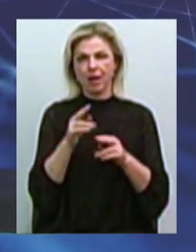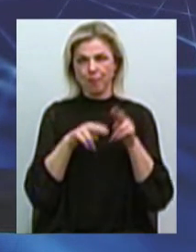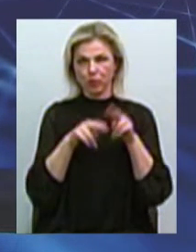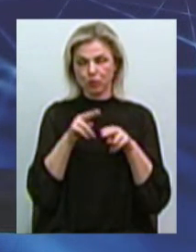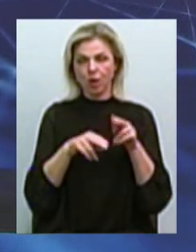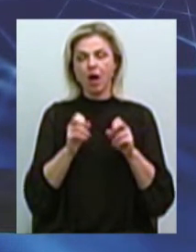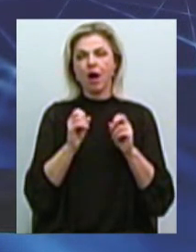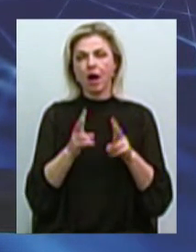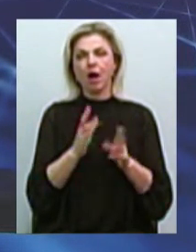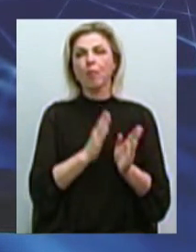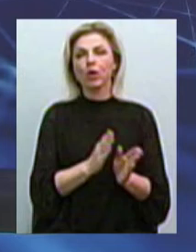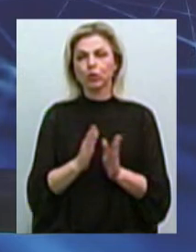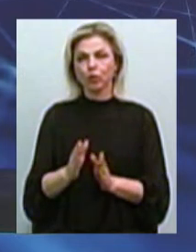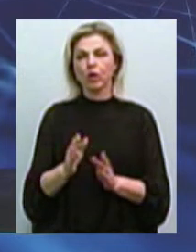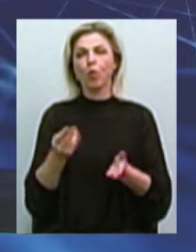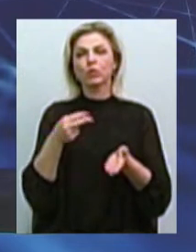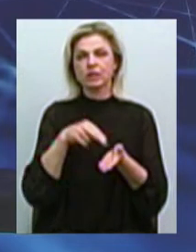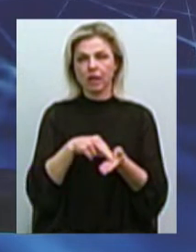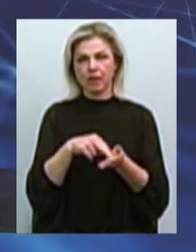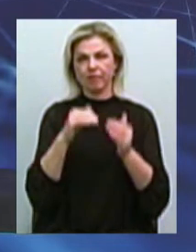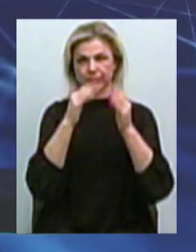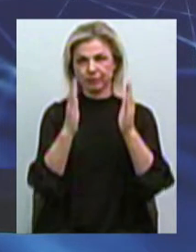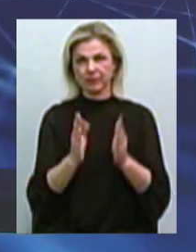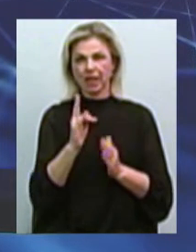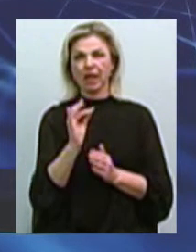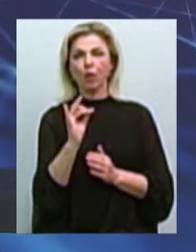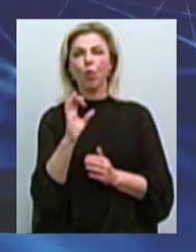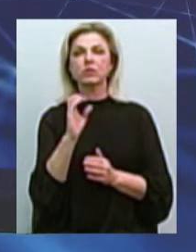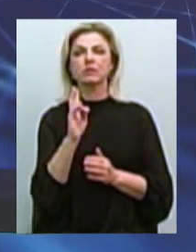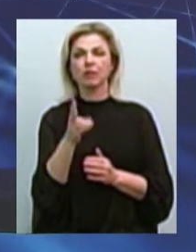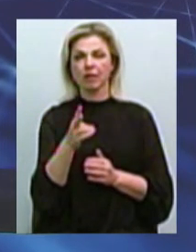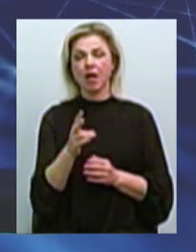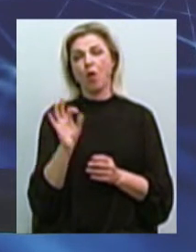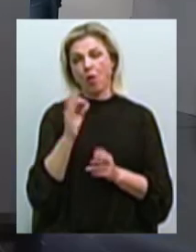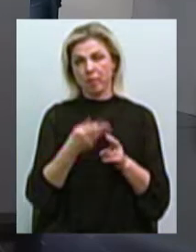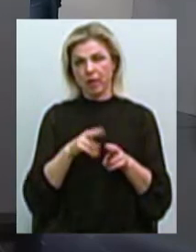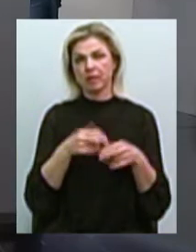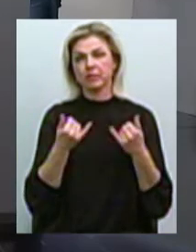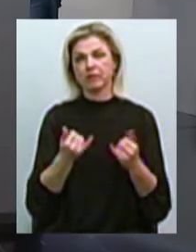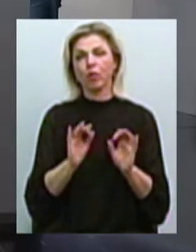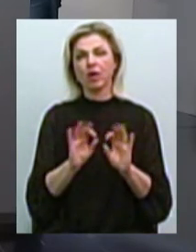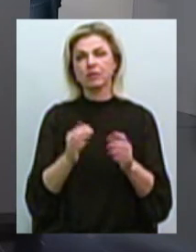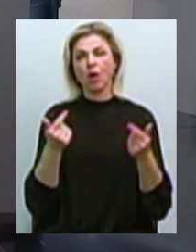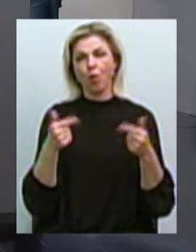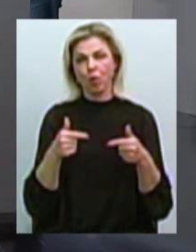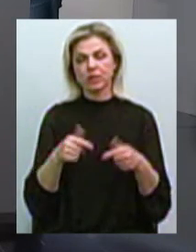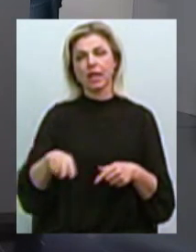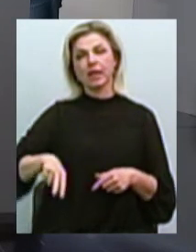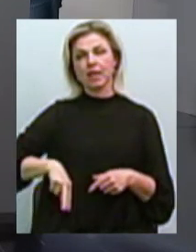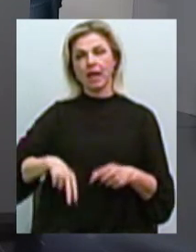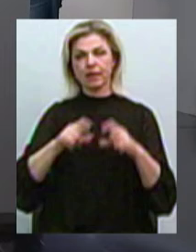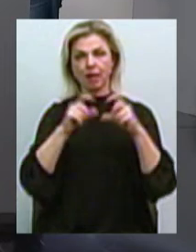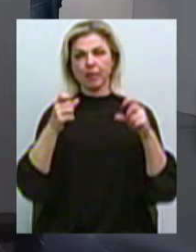впорядкувати процес встановлення мафів? Про це все розповість наш сьогоднішній гість в студії. Директор